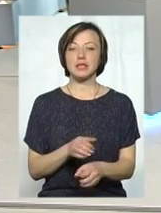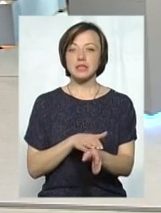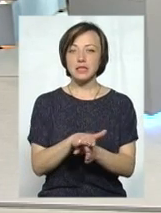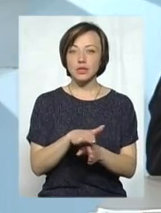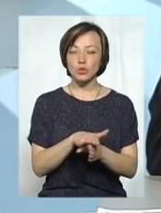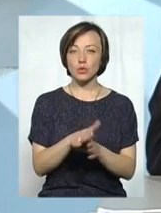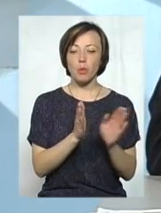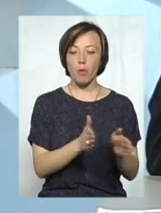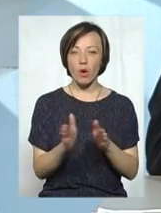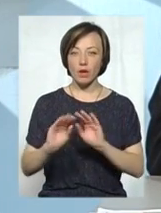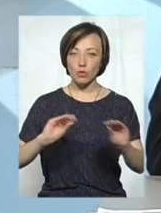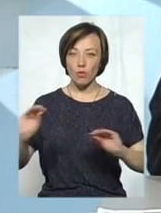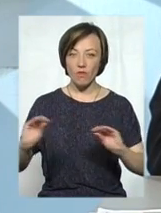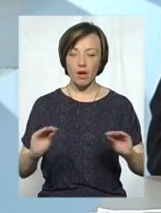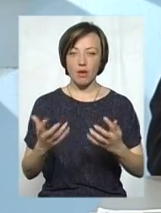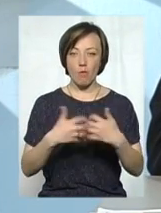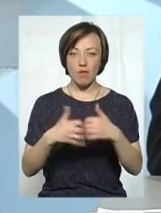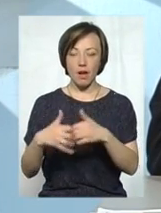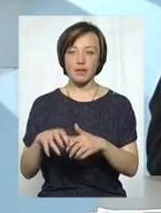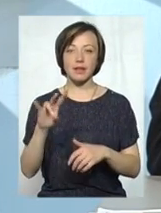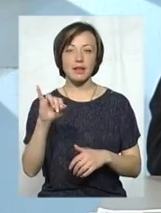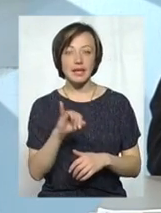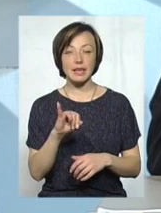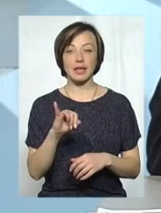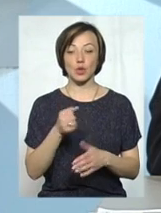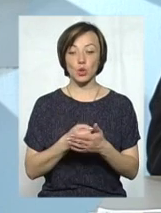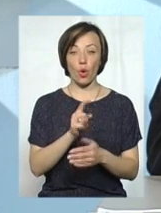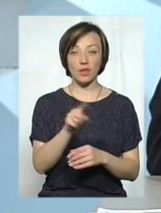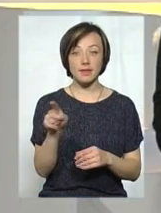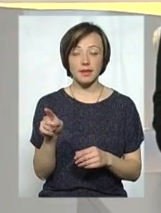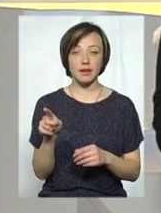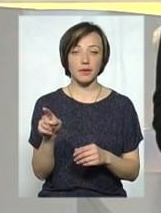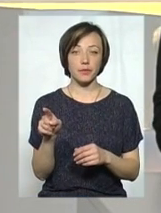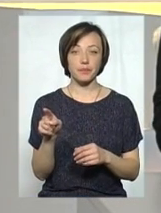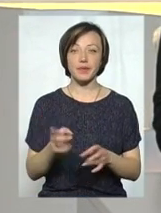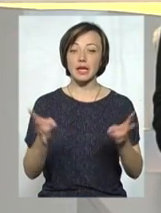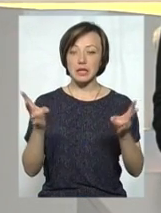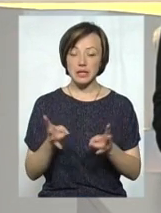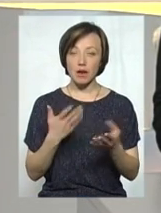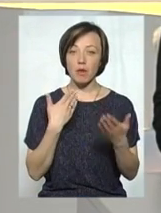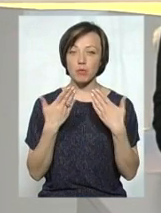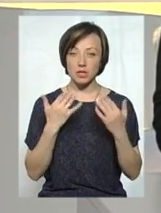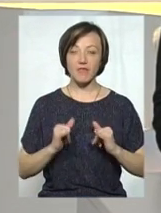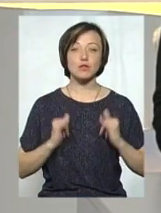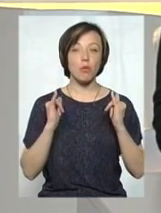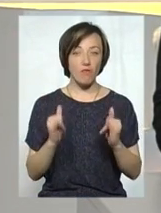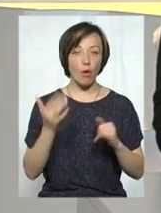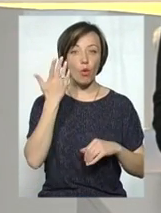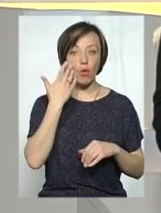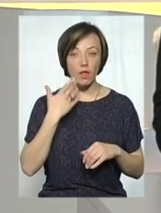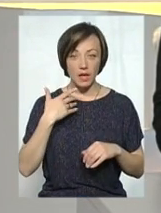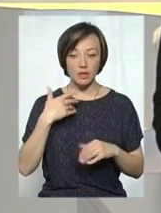упорядкування їх обладнання. І, звичайно, що до них треба поставитися повагою. І коли